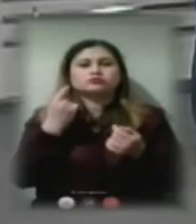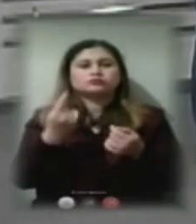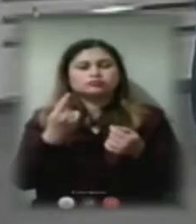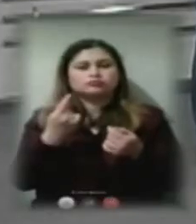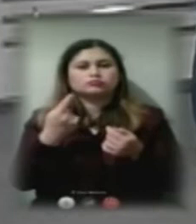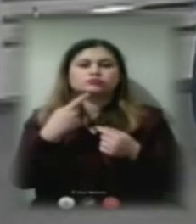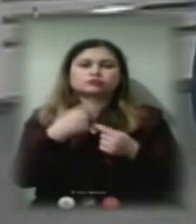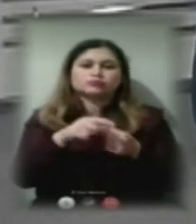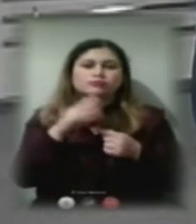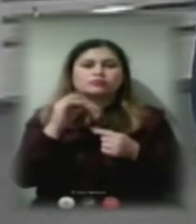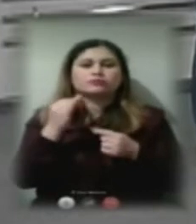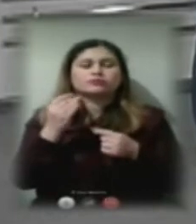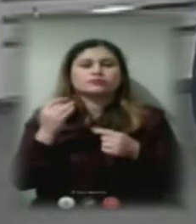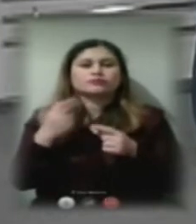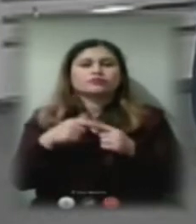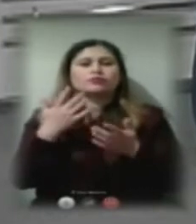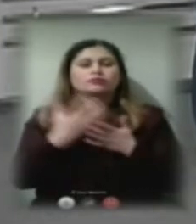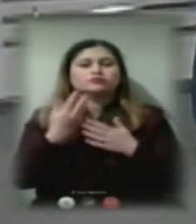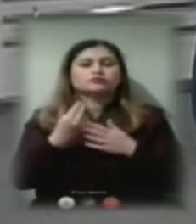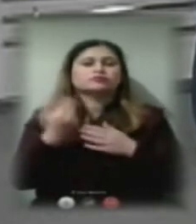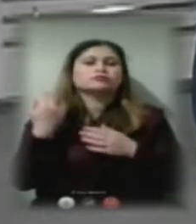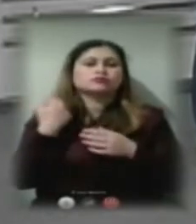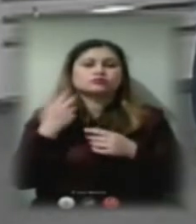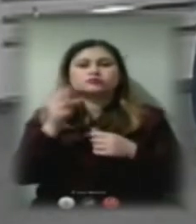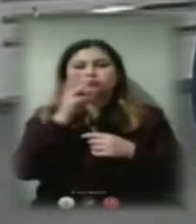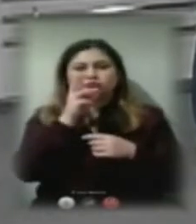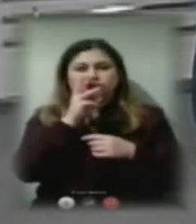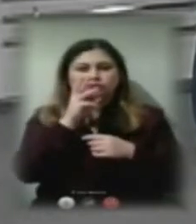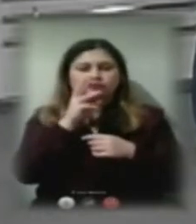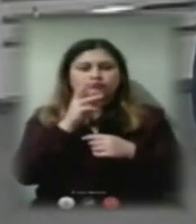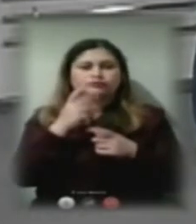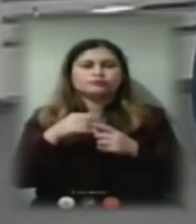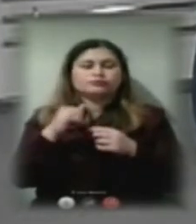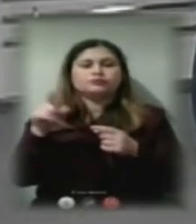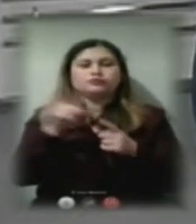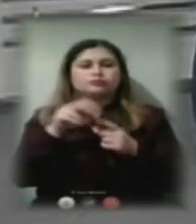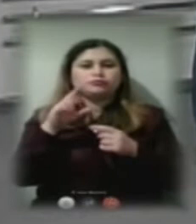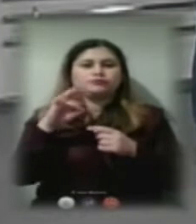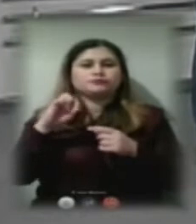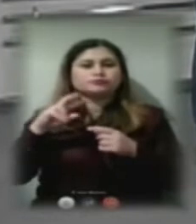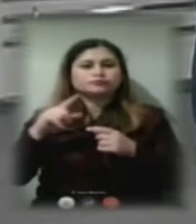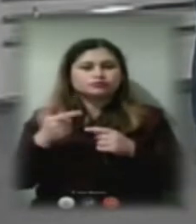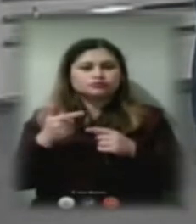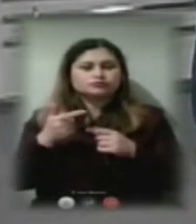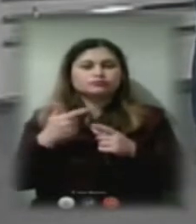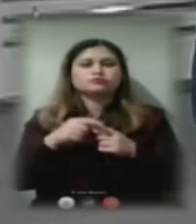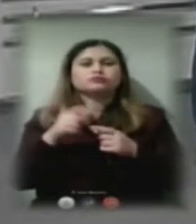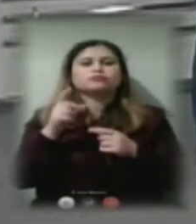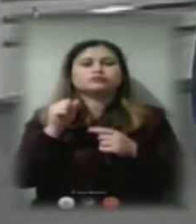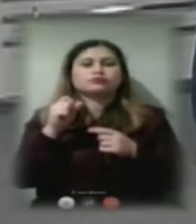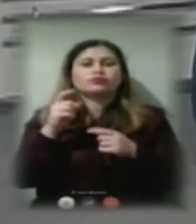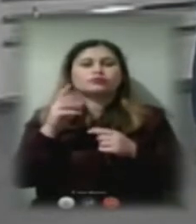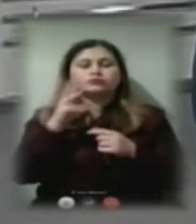підприємства є борги по заробітній платні. Ну і по податкам на заробітну платні.